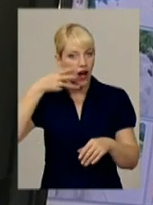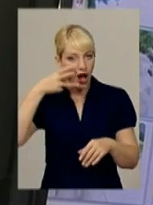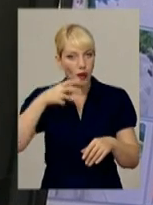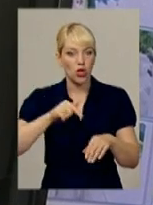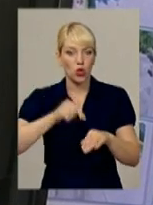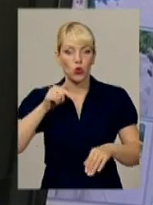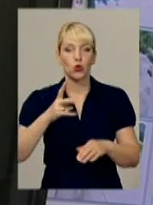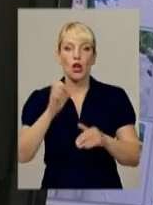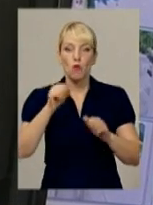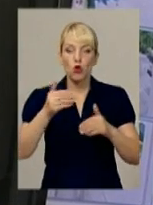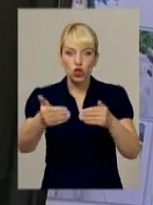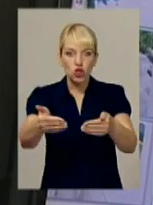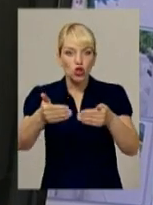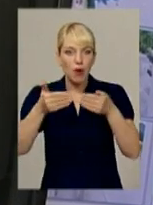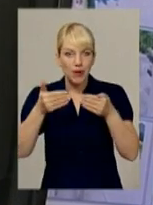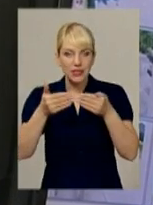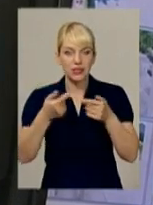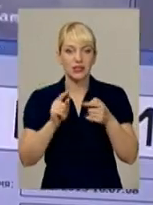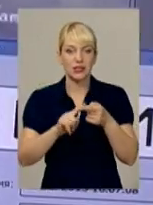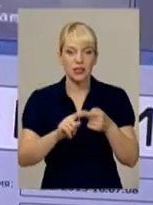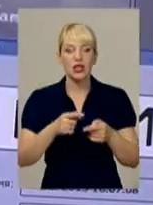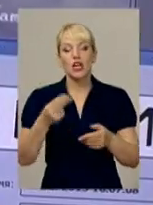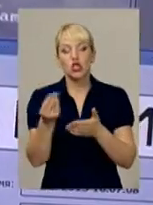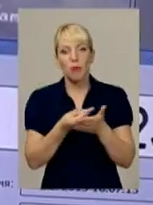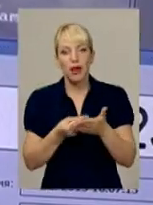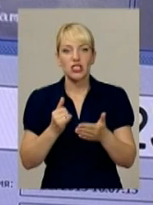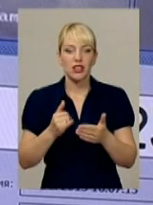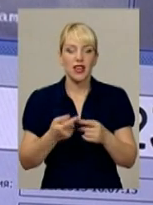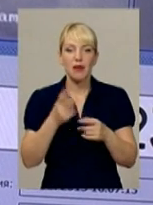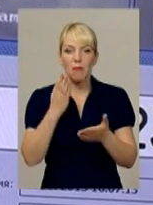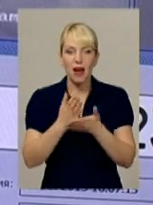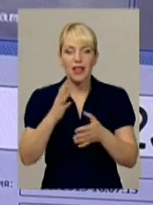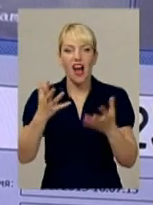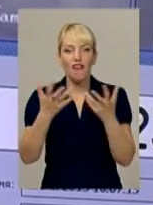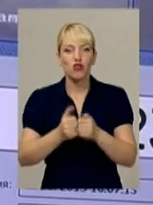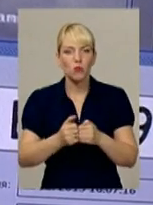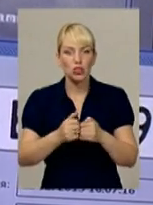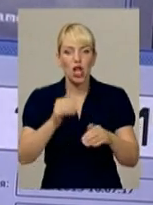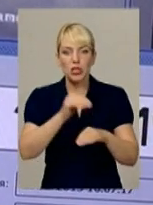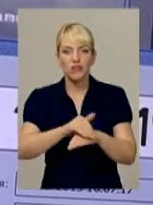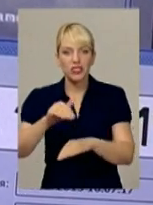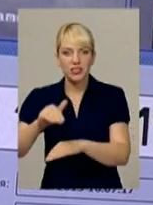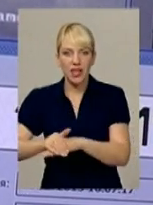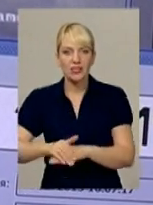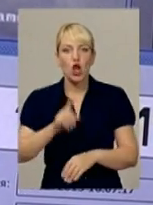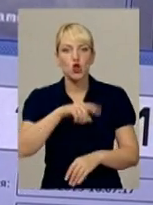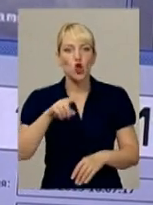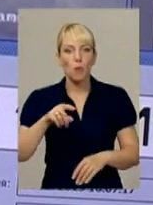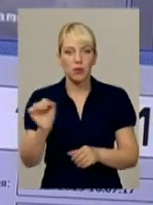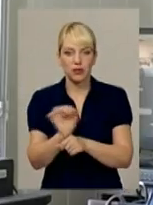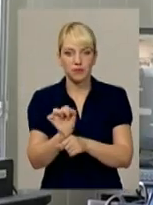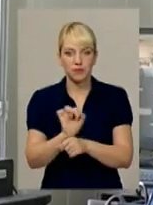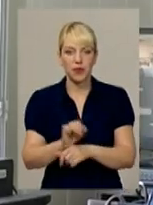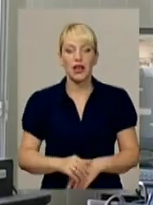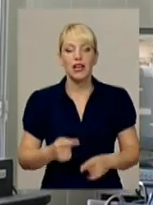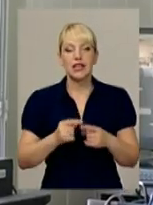наближати зображення чи супроводжувати певний об'єкт. Система має функцію автоматичного розпізнавання та фіксацію номерних знаків автомобілів.